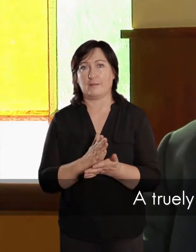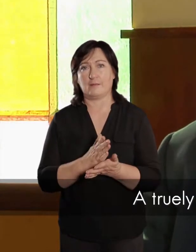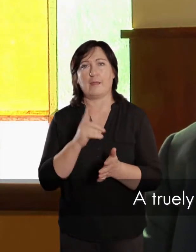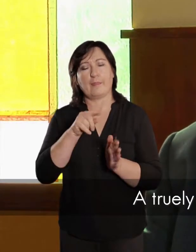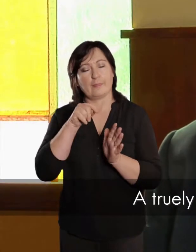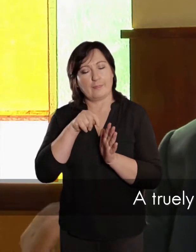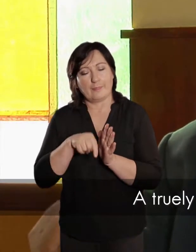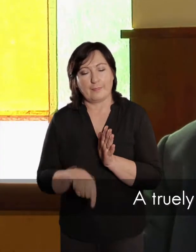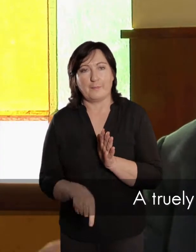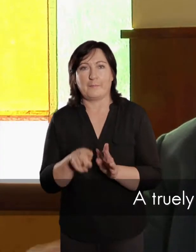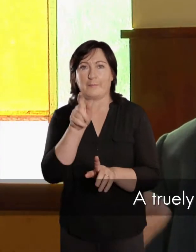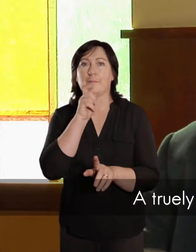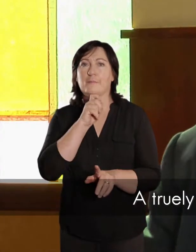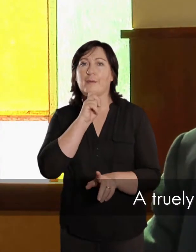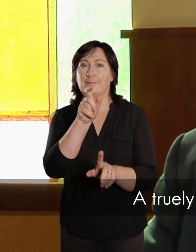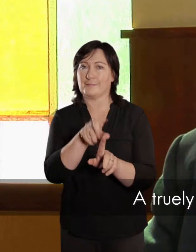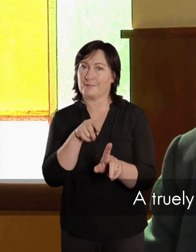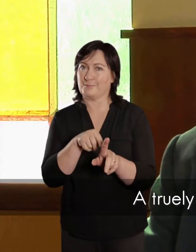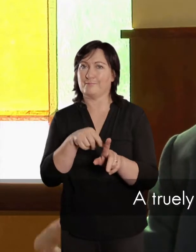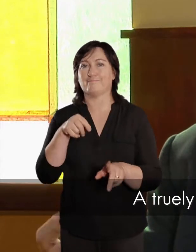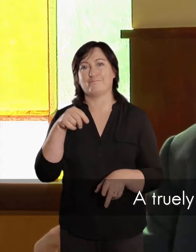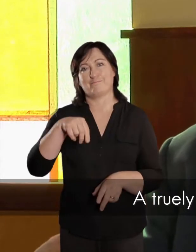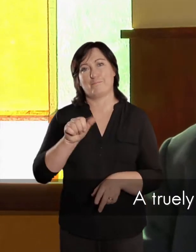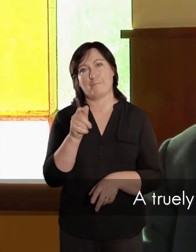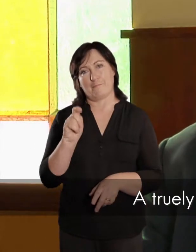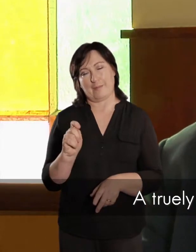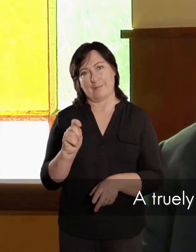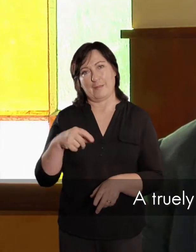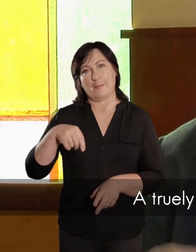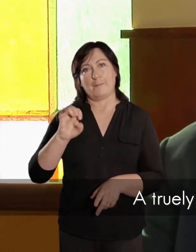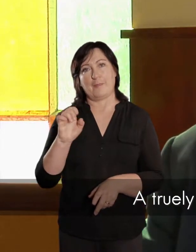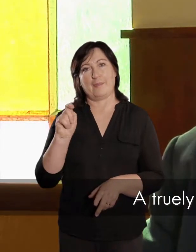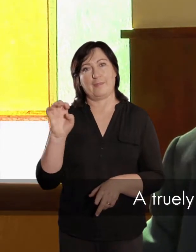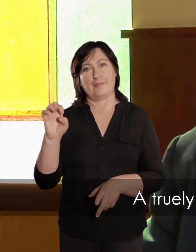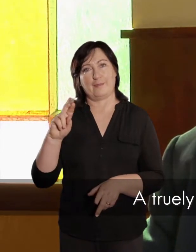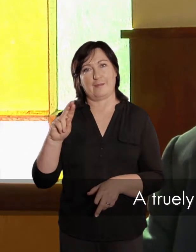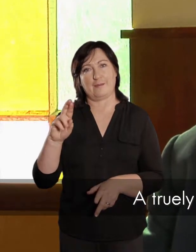werkelijk, een diep mens, die dichter Pet Peterson,